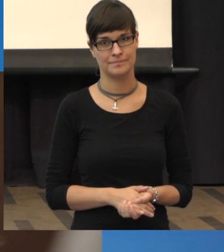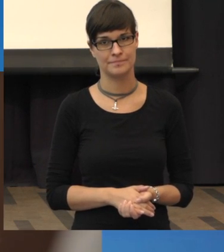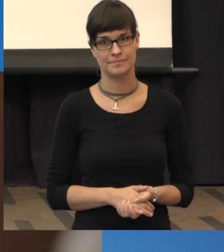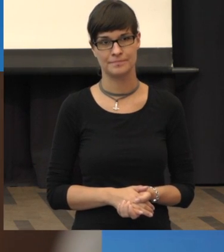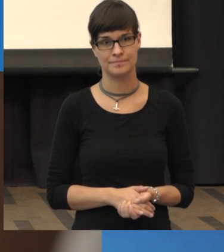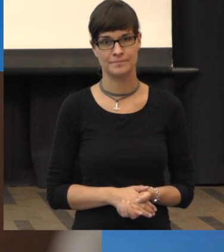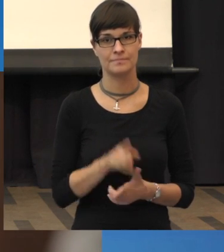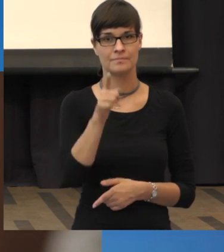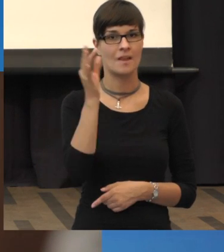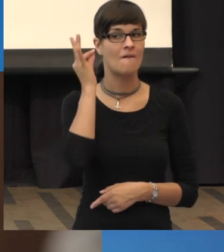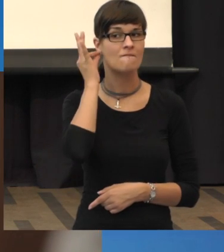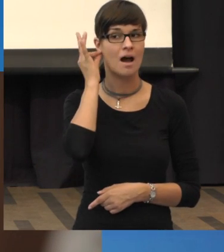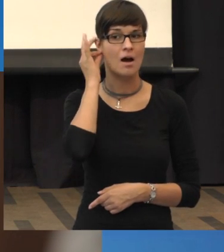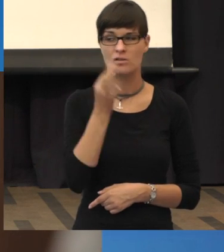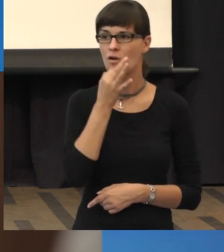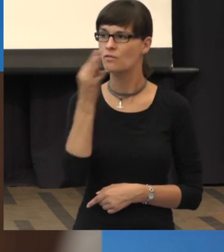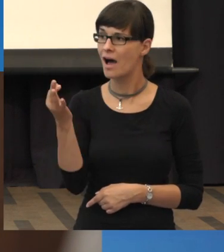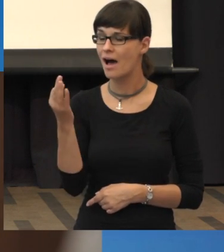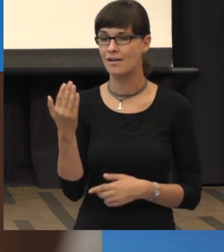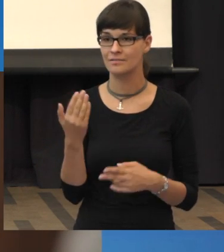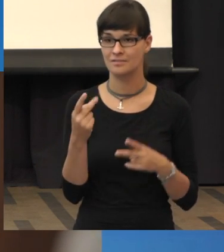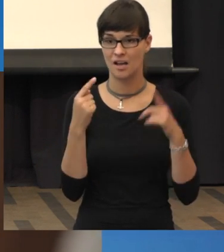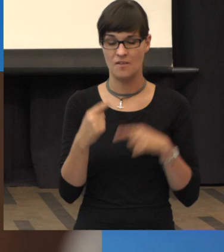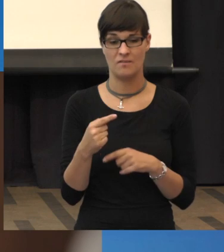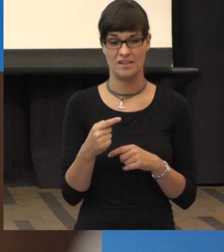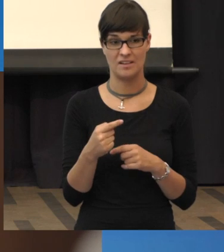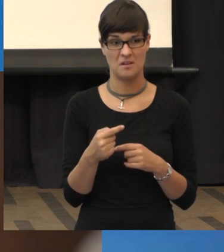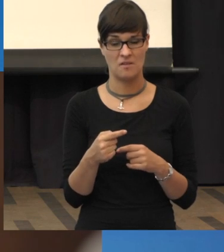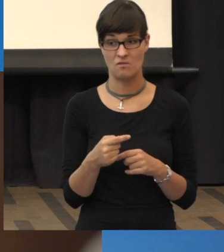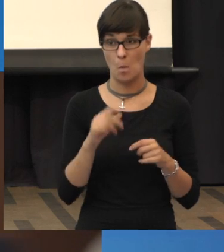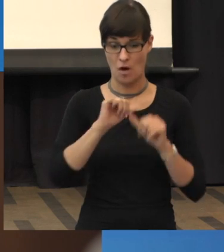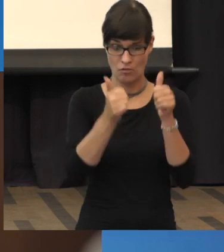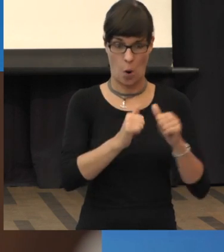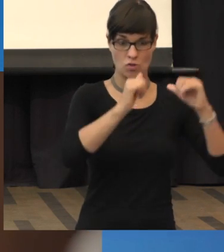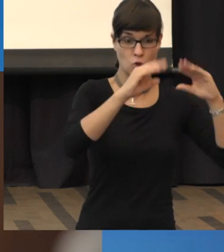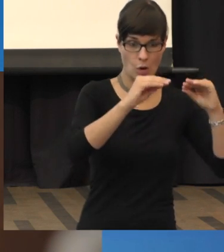Ist es eigentlich ein Zufall, ob sich die Degeneration feucht oder trocken entwickelt?